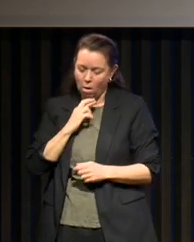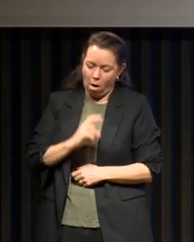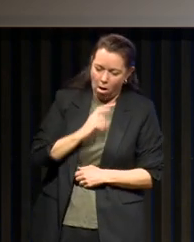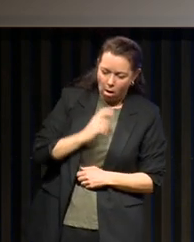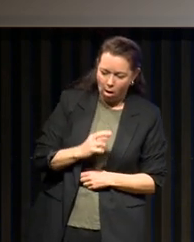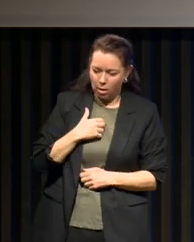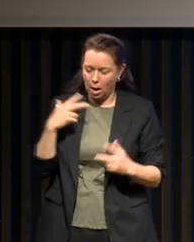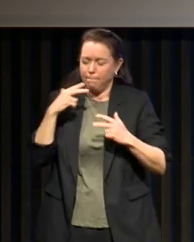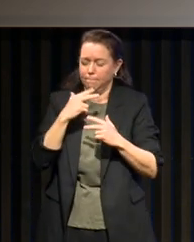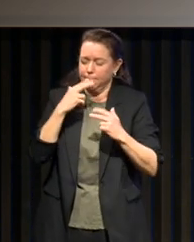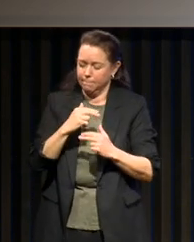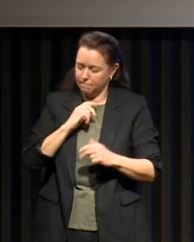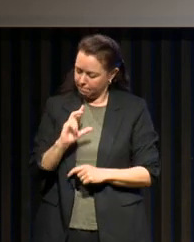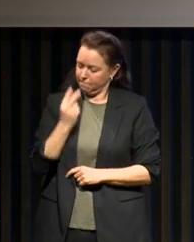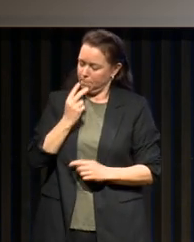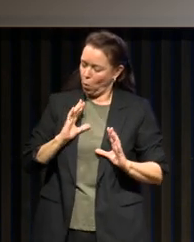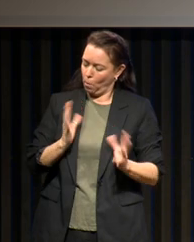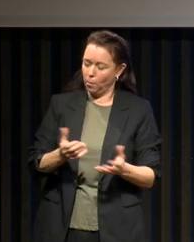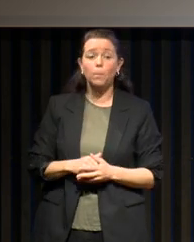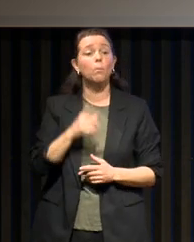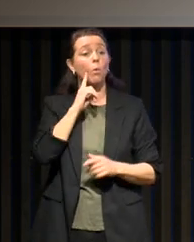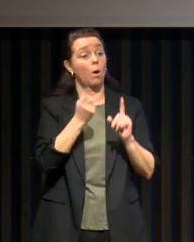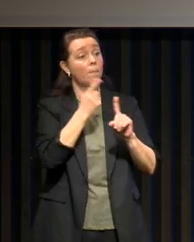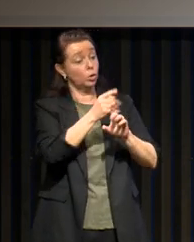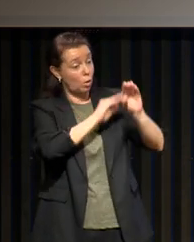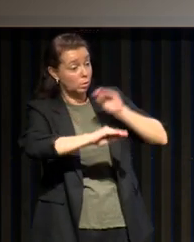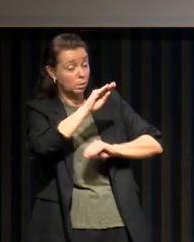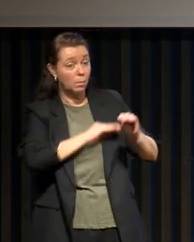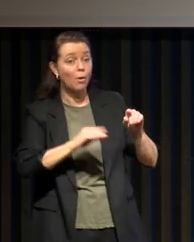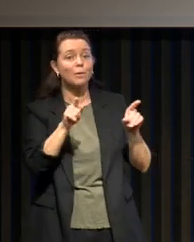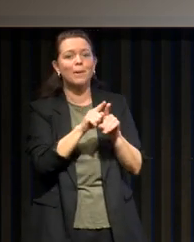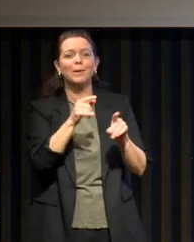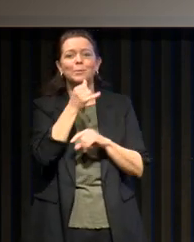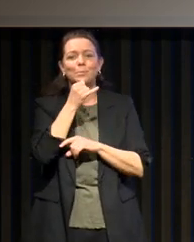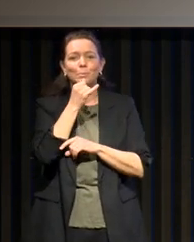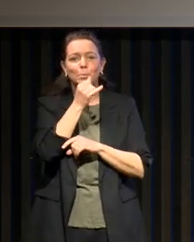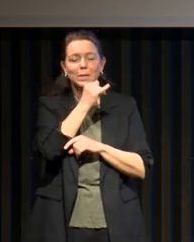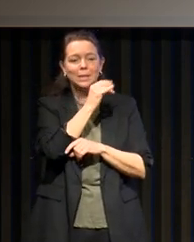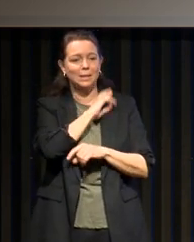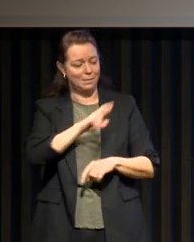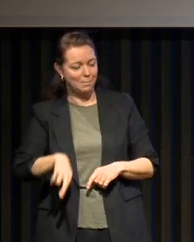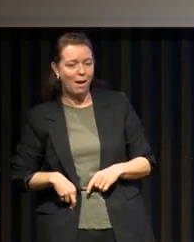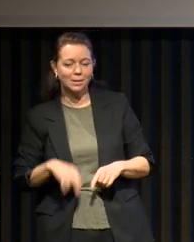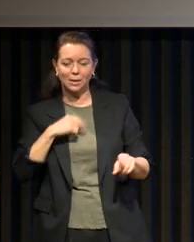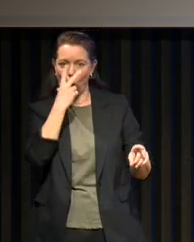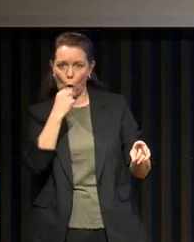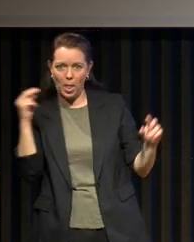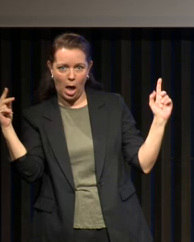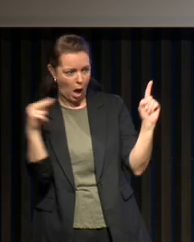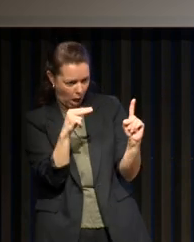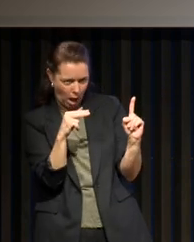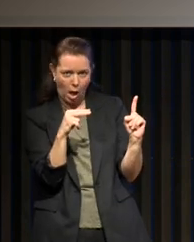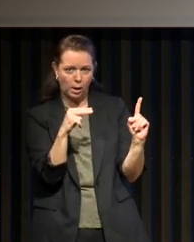et aux aptitudes du sommeil. Parce que ce qui est important dans les traitements, c'est comme le petit prince face au renard. Il faut savoir adopter.